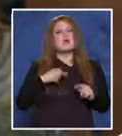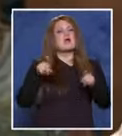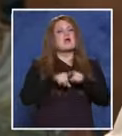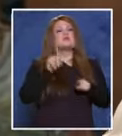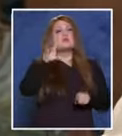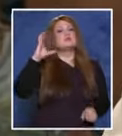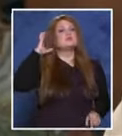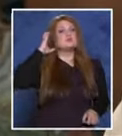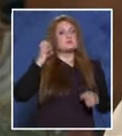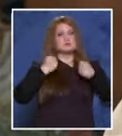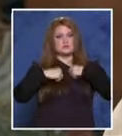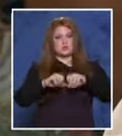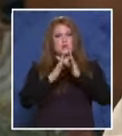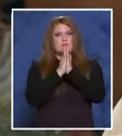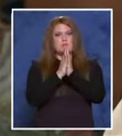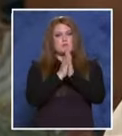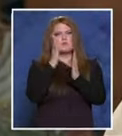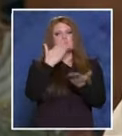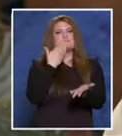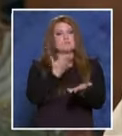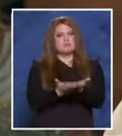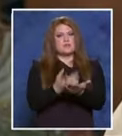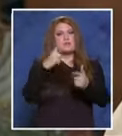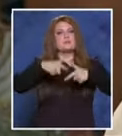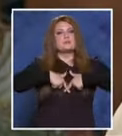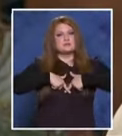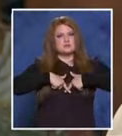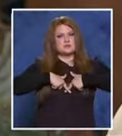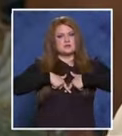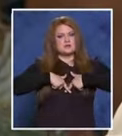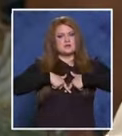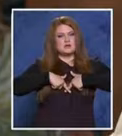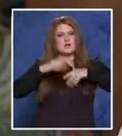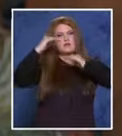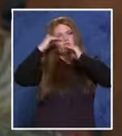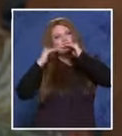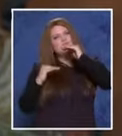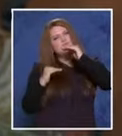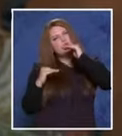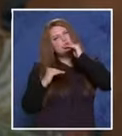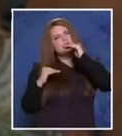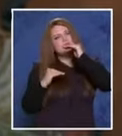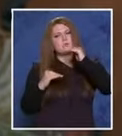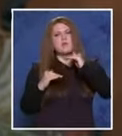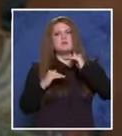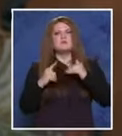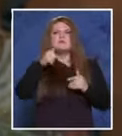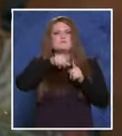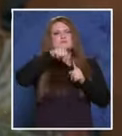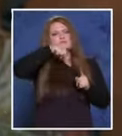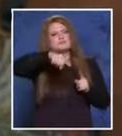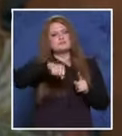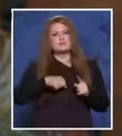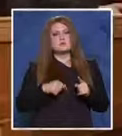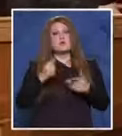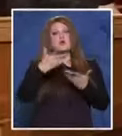служебен защитник, ви моля да постановите една присъда в долната граница или по-скоро към минимума. Моля